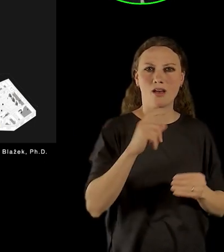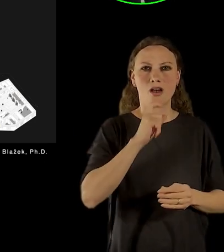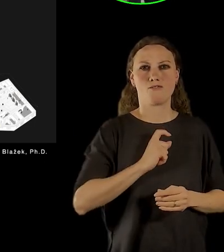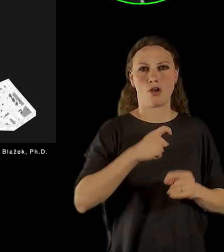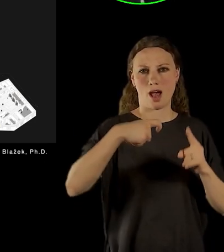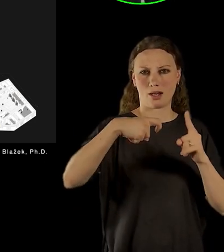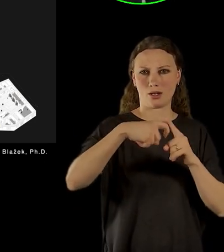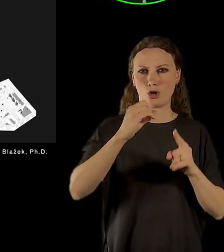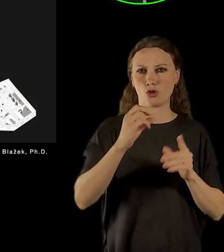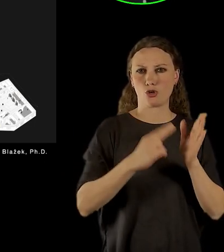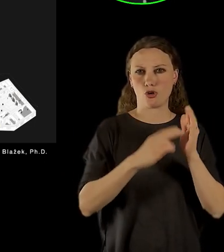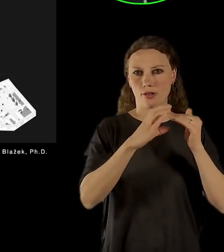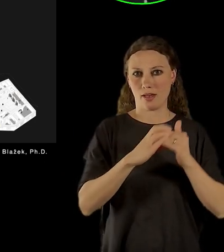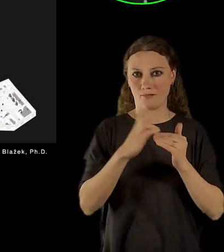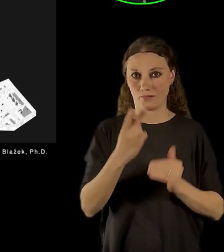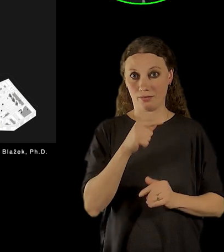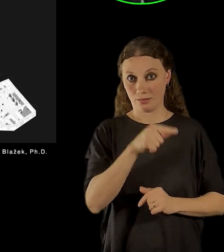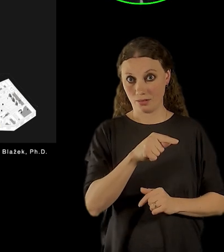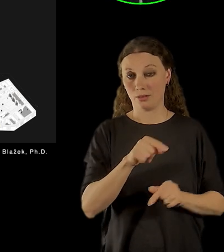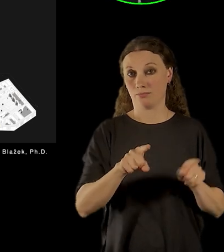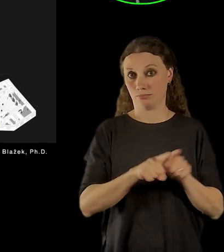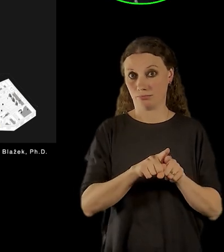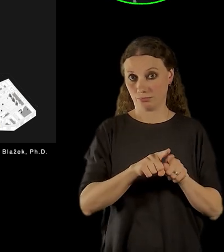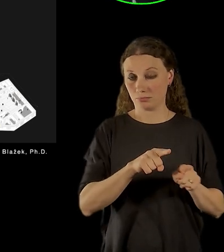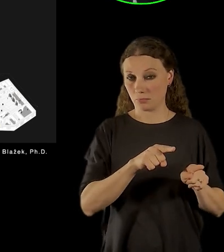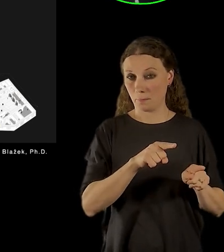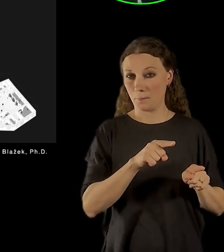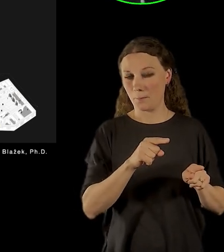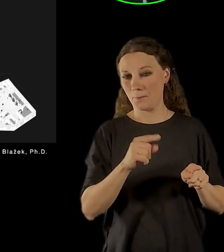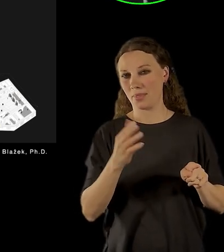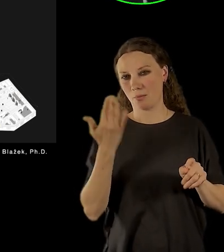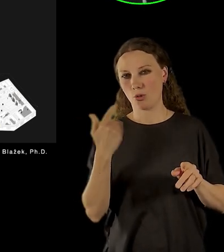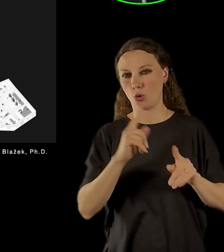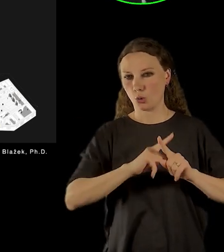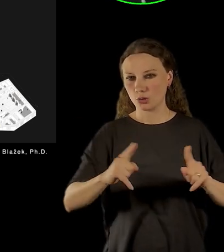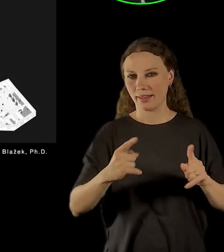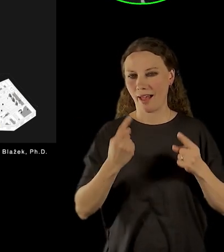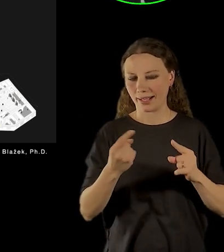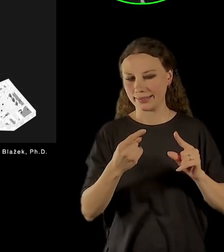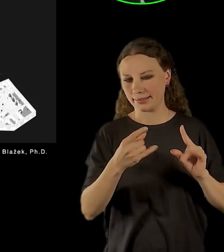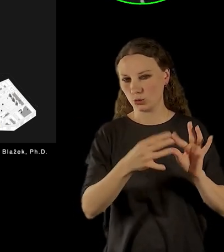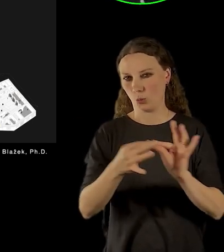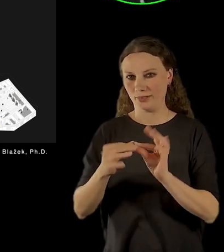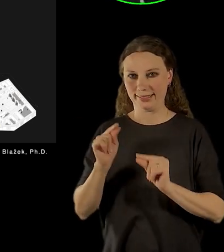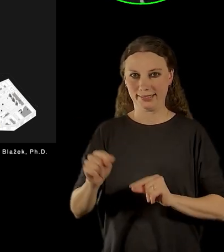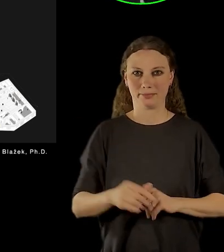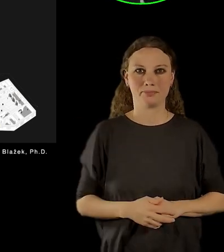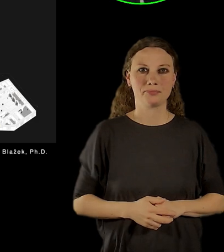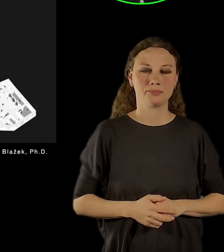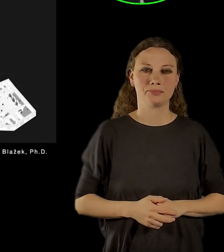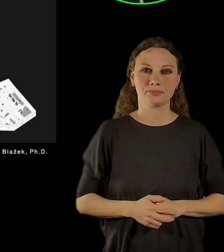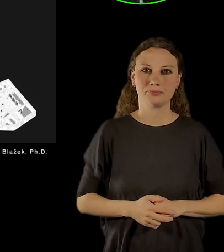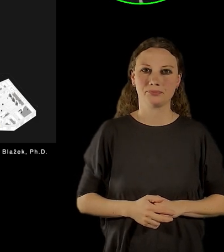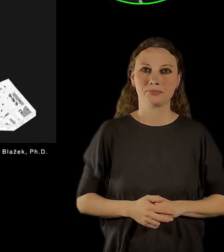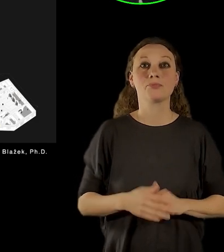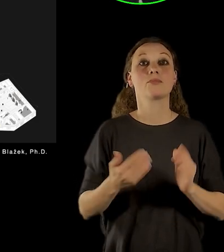vlastně pomocí tady těch témat. bude ta expozice provázána a to je schromáždění, když